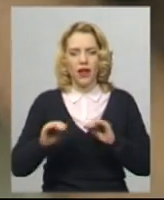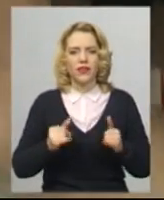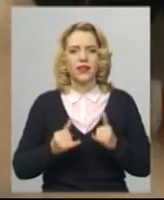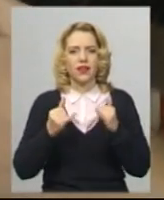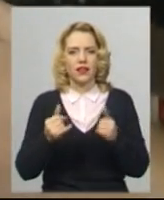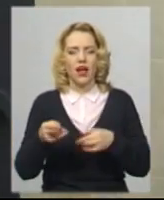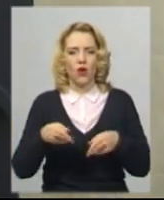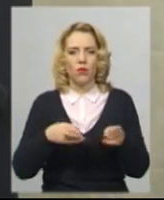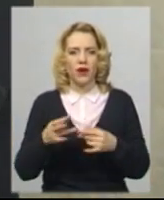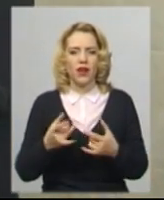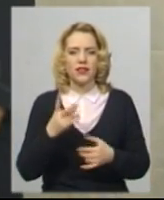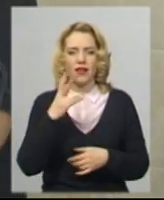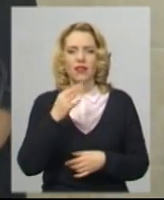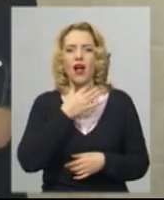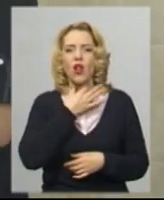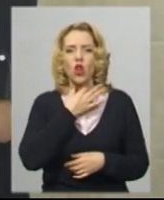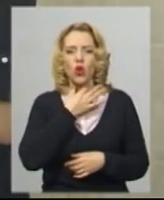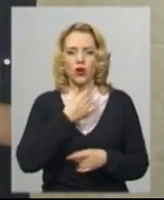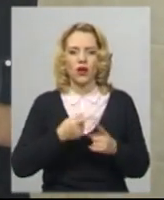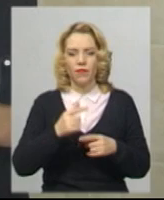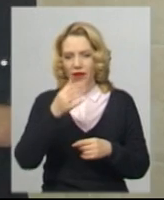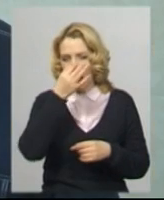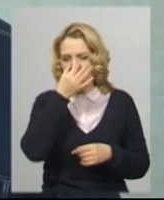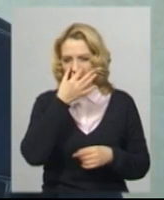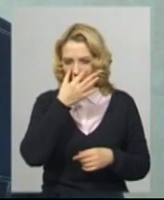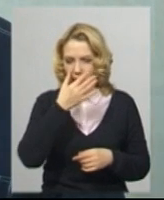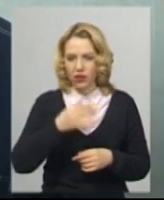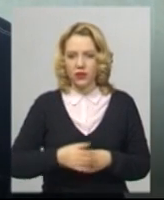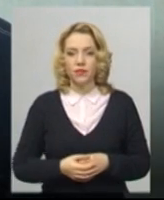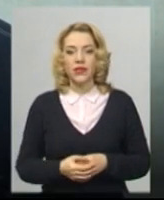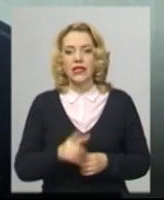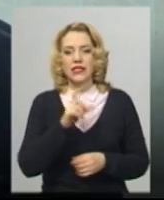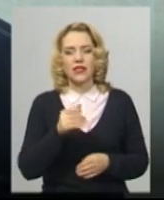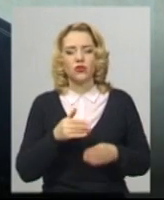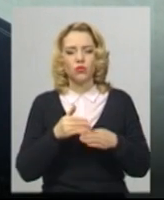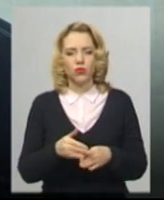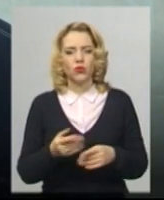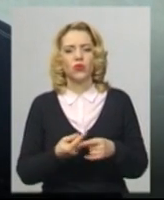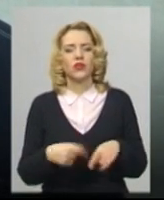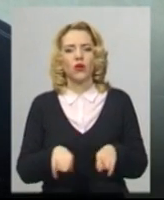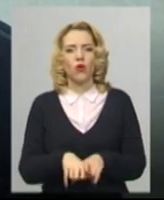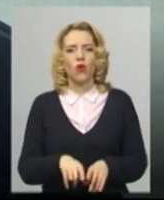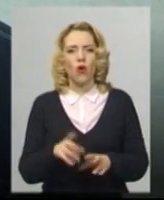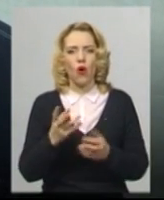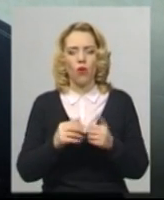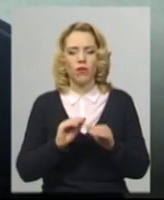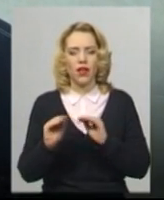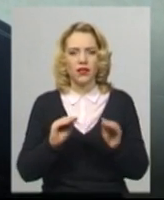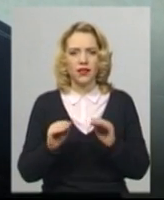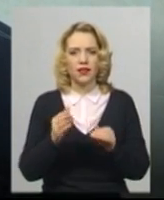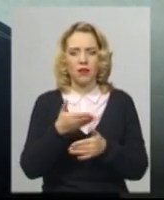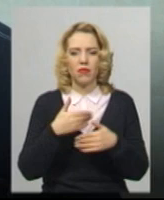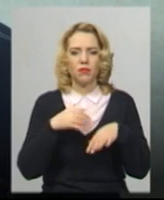лорорганах. Звертаються хворі з хронічними гаймуритами та запаленнями пазух. За допомогою даного обладнання ми проводимо